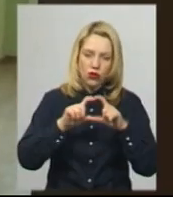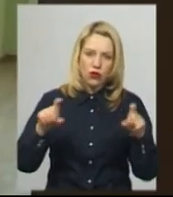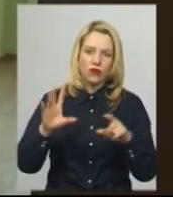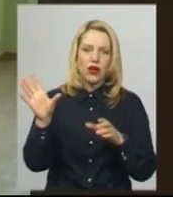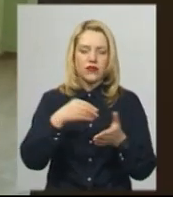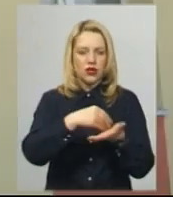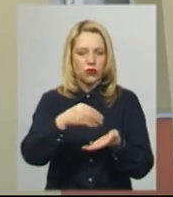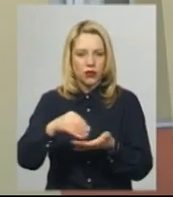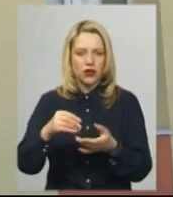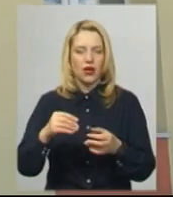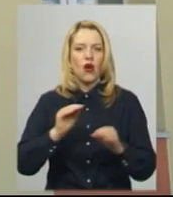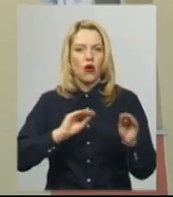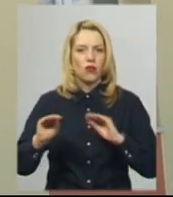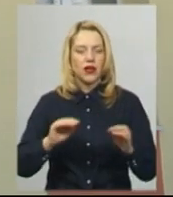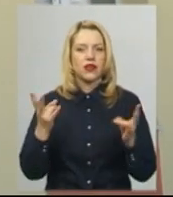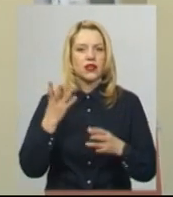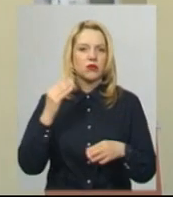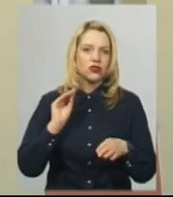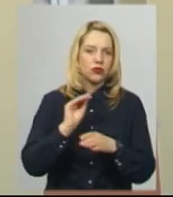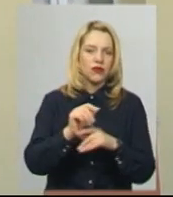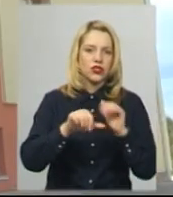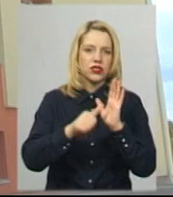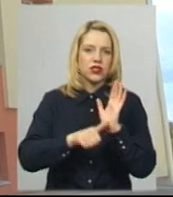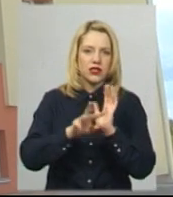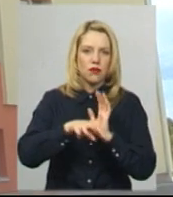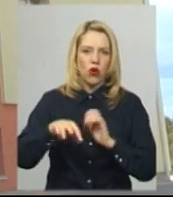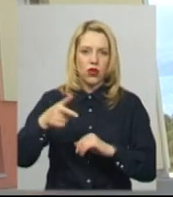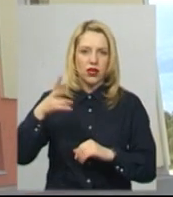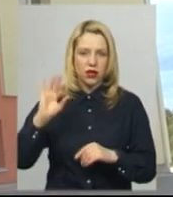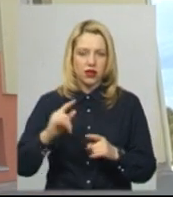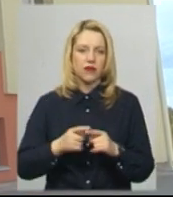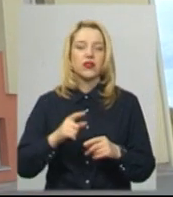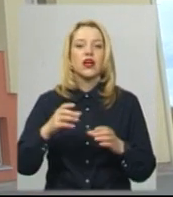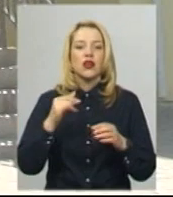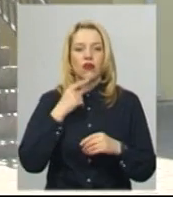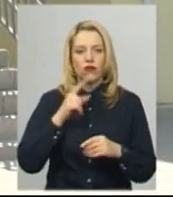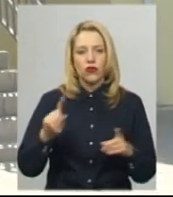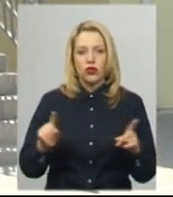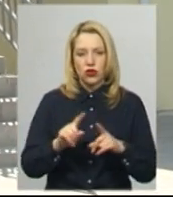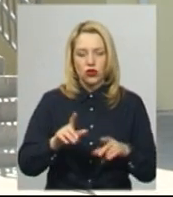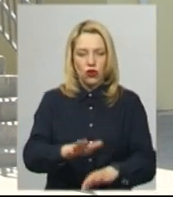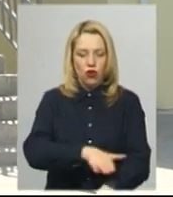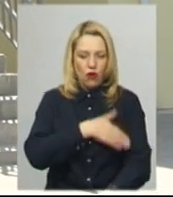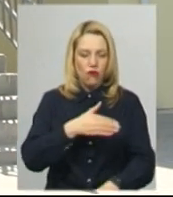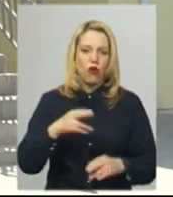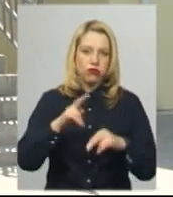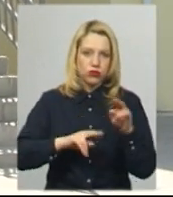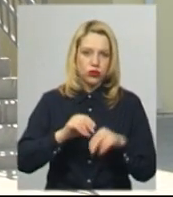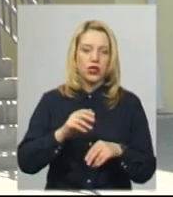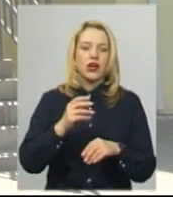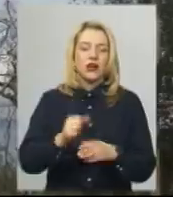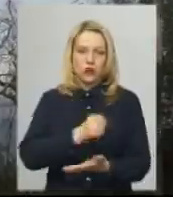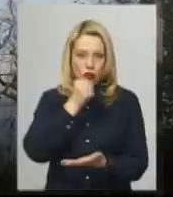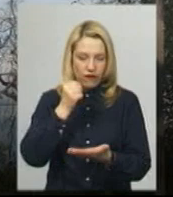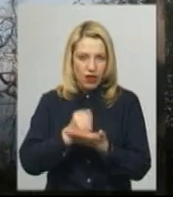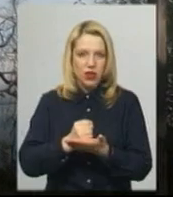обладнання для нової школи, потрібні 16 мільйонів гривень. Міністр сказав, уряд рішення фінансувати завершення довгобудів ухвалив і гроші невдовзі почнуть